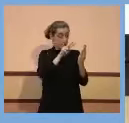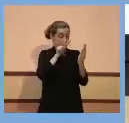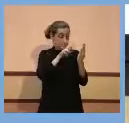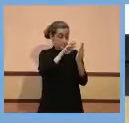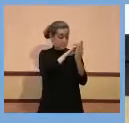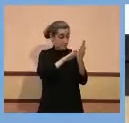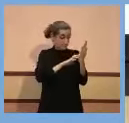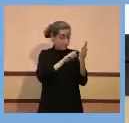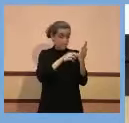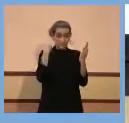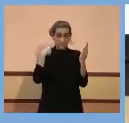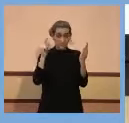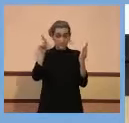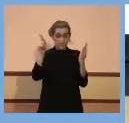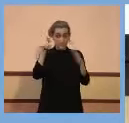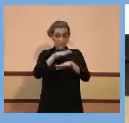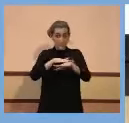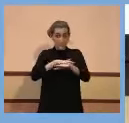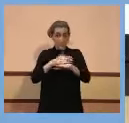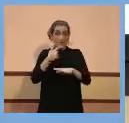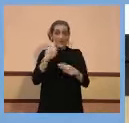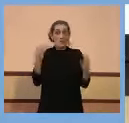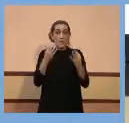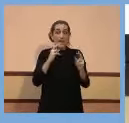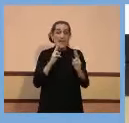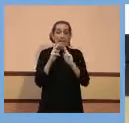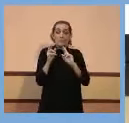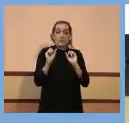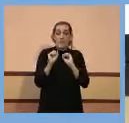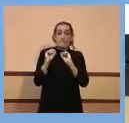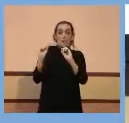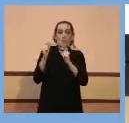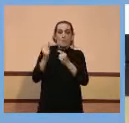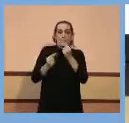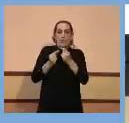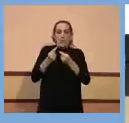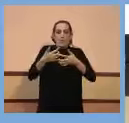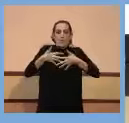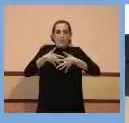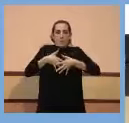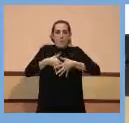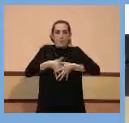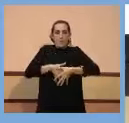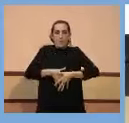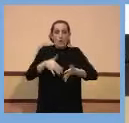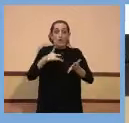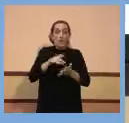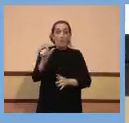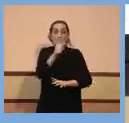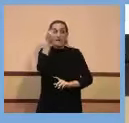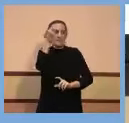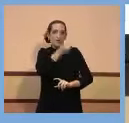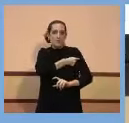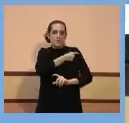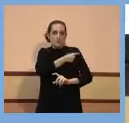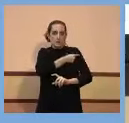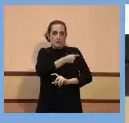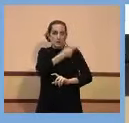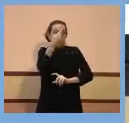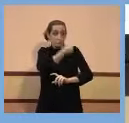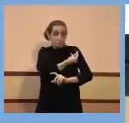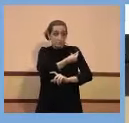el propi Ministeri diu la resposta inmune va madurando des del momento de la recepció de la primera dosis.